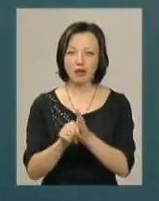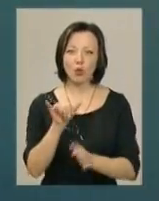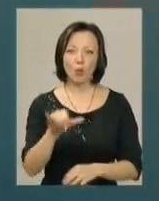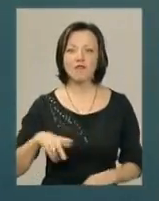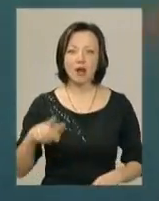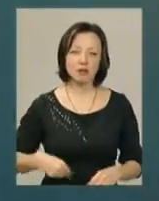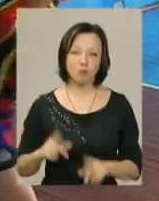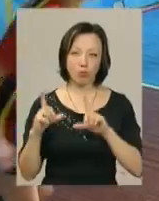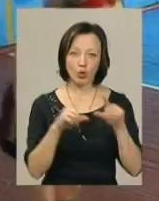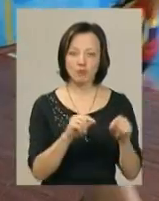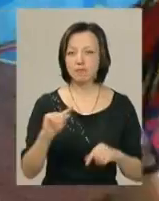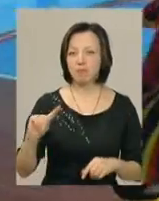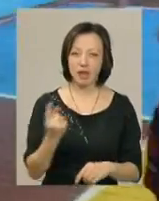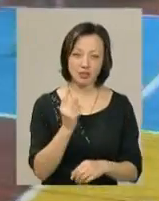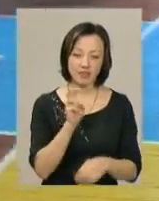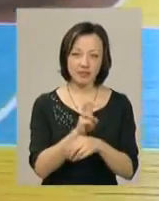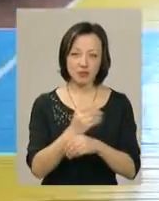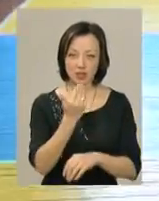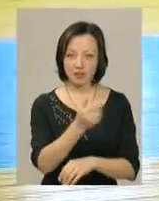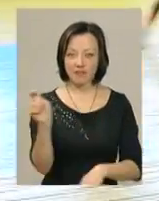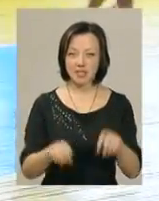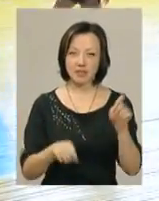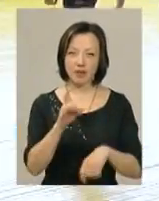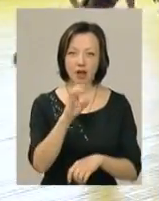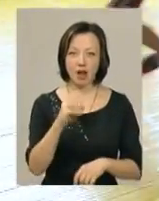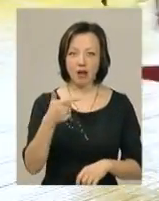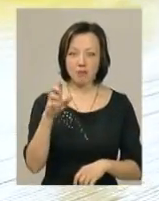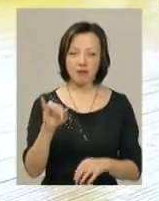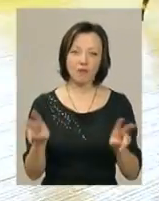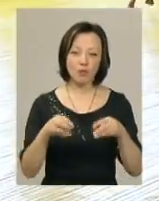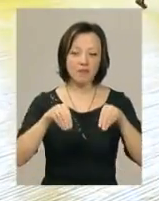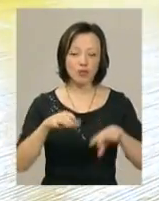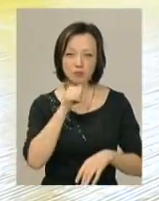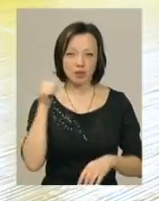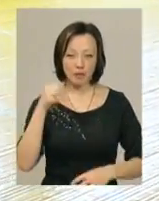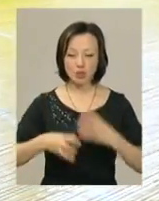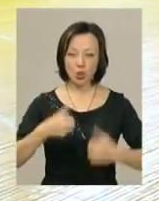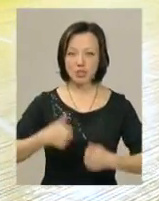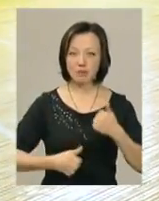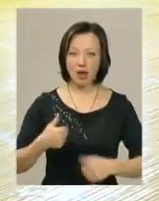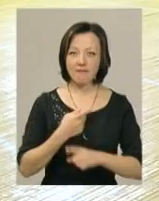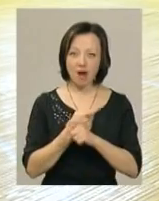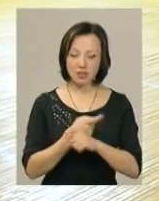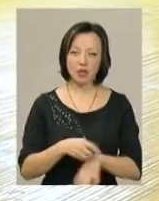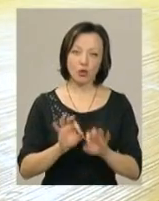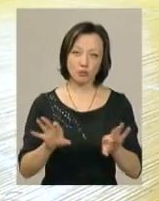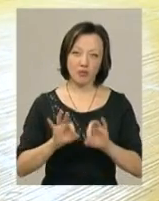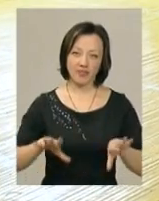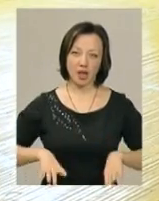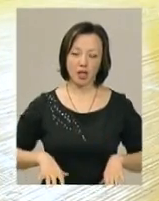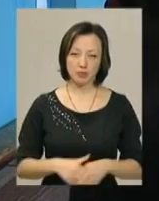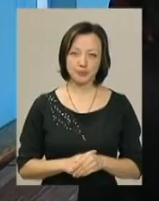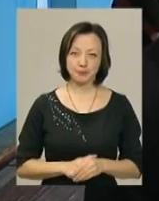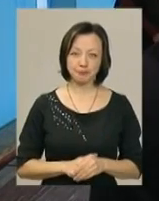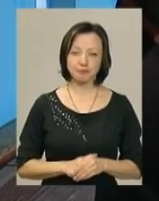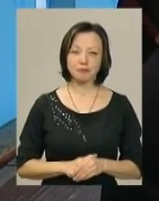Франції. Туди вони поїдуть вперше. Відвідати тамтершній фестиваль ригбі в клубі вирішили торік під час міжнародних змагань в Австрії, розповів Олександр Мігунов.